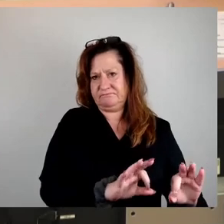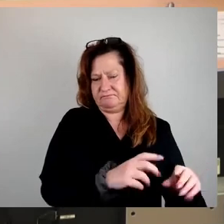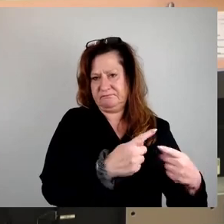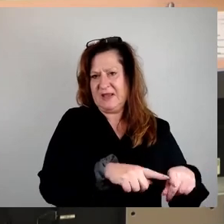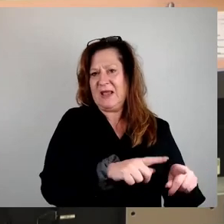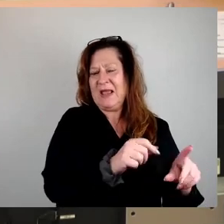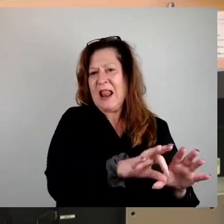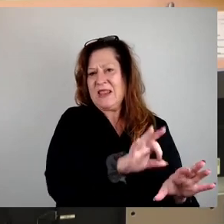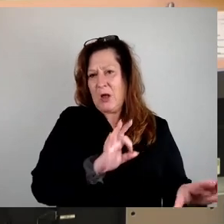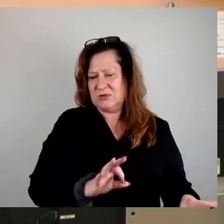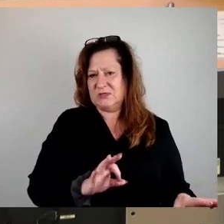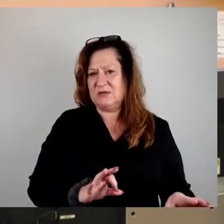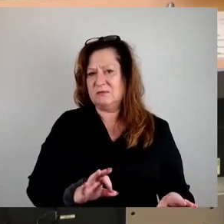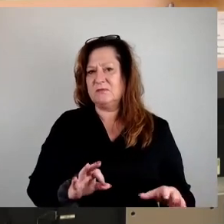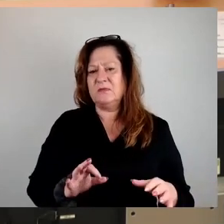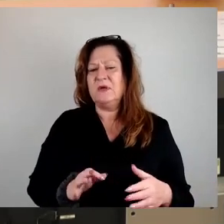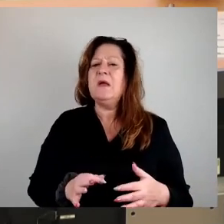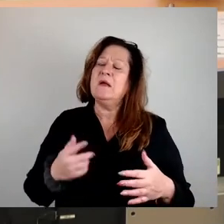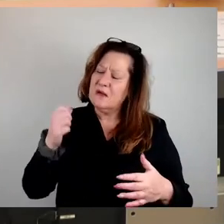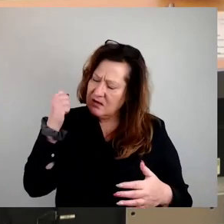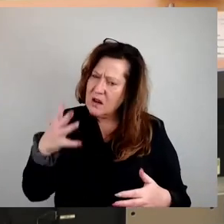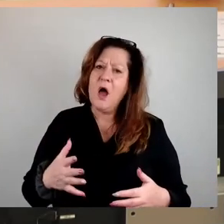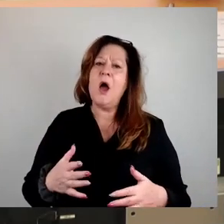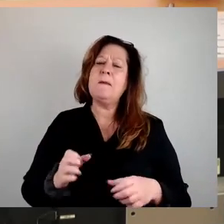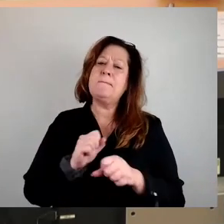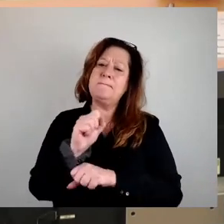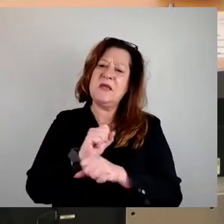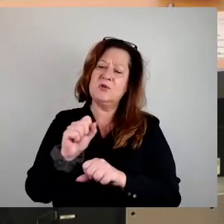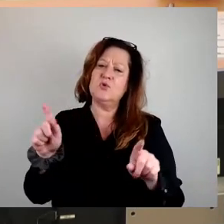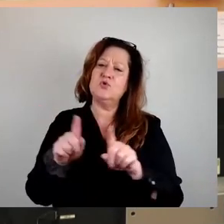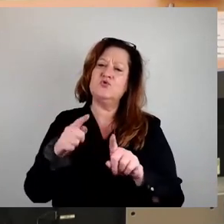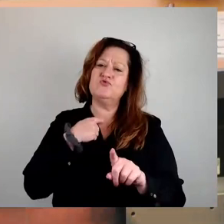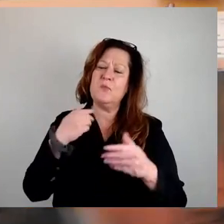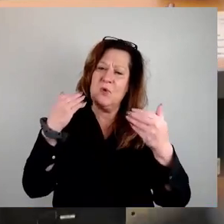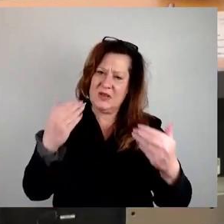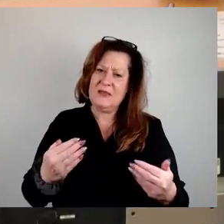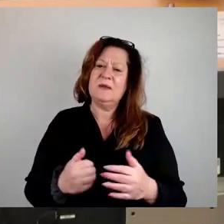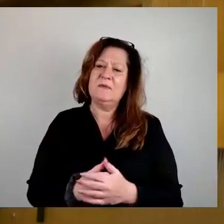wir stimmen auch der Petition zu. Ich danke Ihnen für Ihre Aufmerksamkeit und empfehle Ihnen, es genauso zu tun. Vielen Dank.